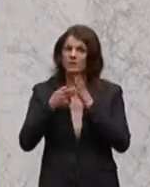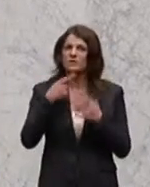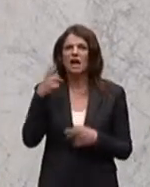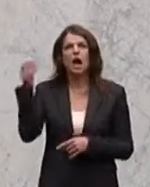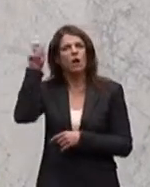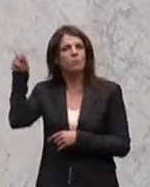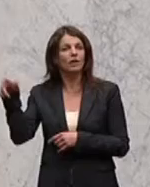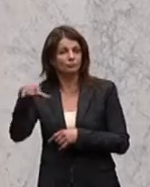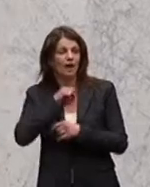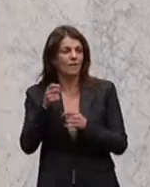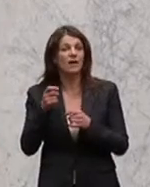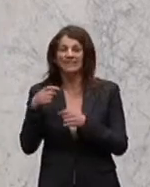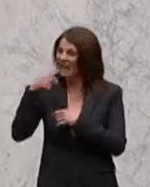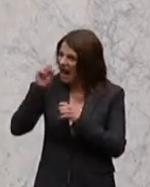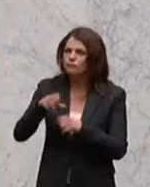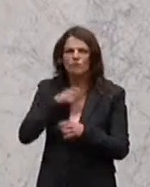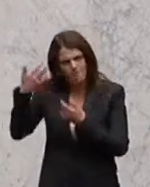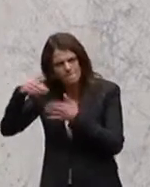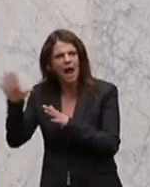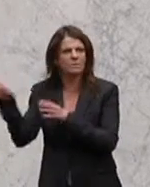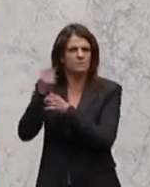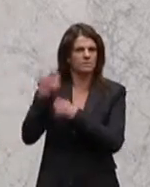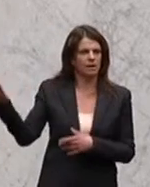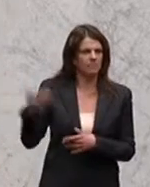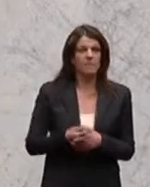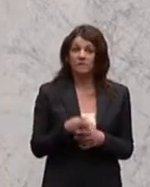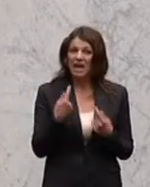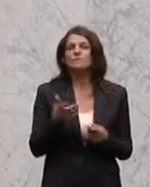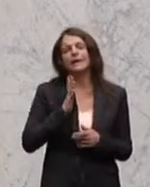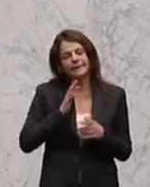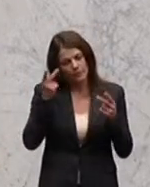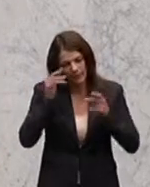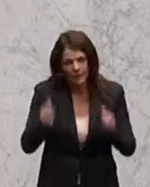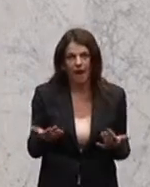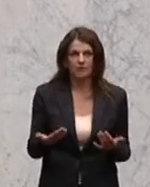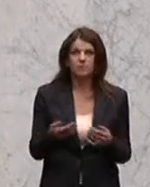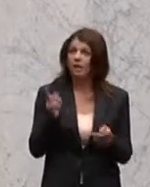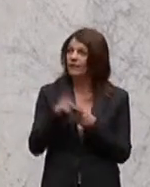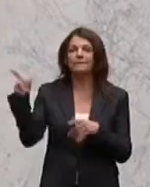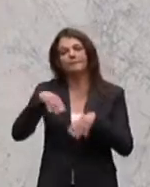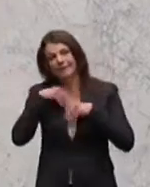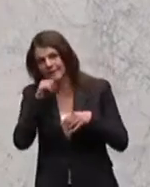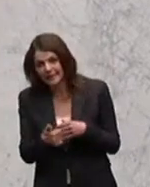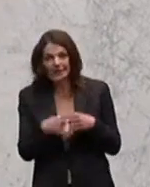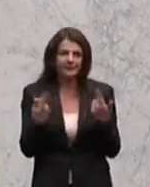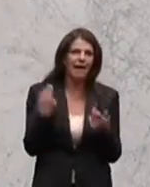rauszureißen gewesen. Warum? Bei allem Risiko, bei allem Risiko, das das beinhaltet, wenn Sie Diener darauf einlassen, vor allem